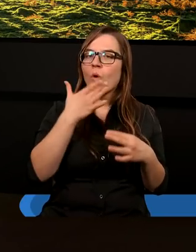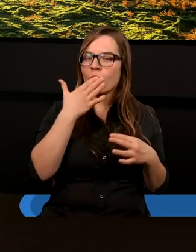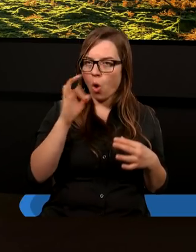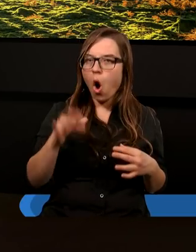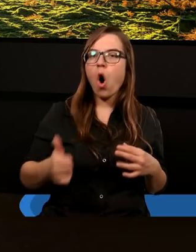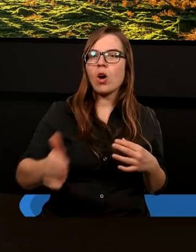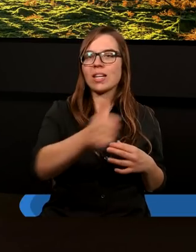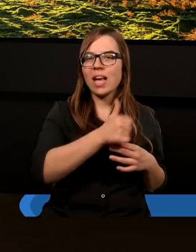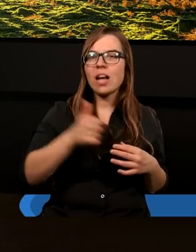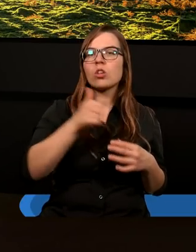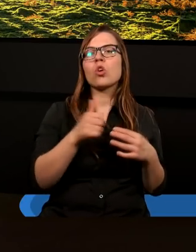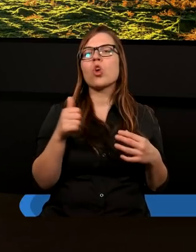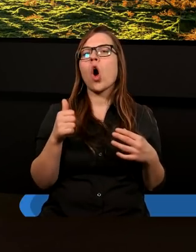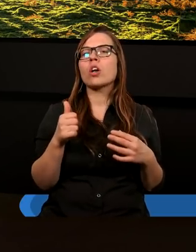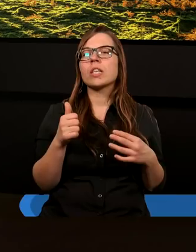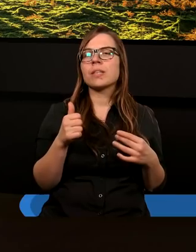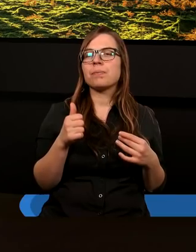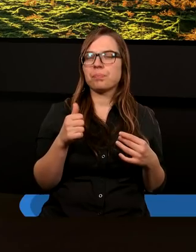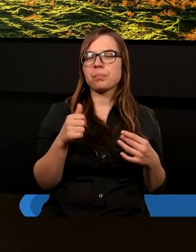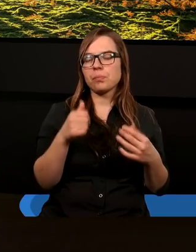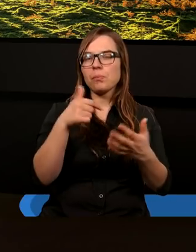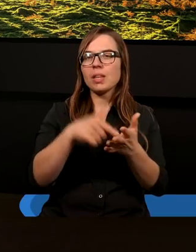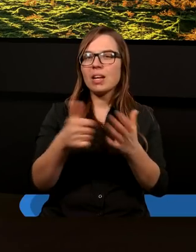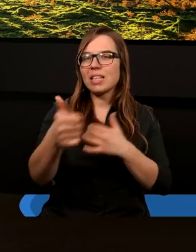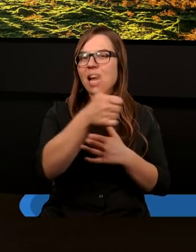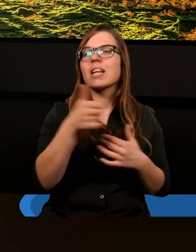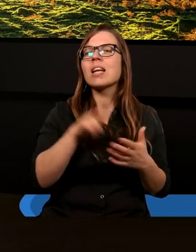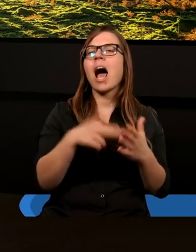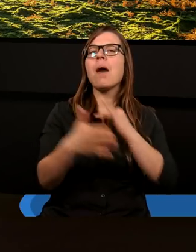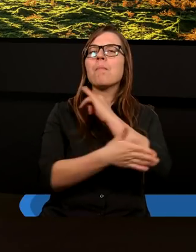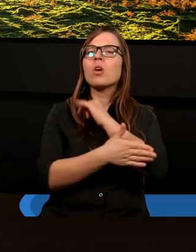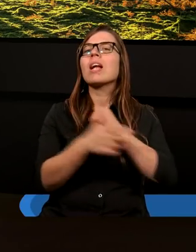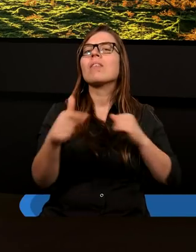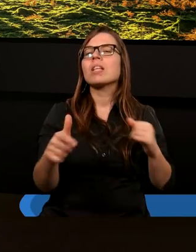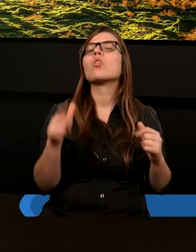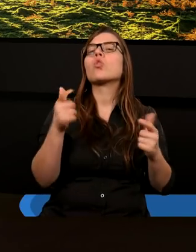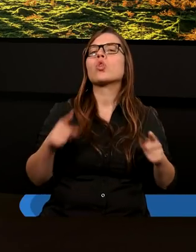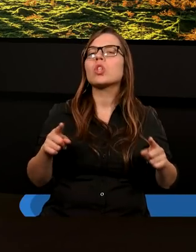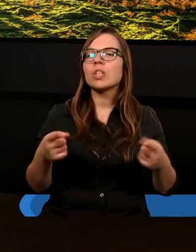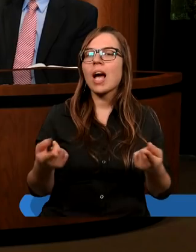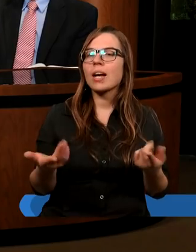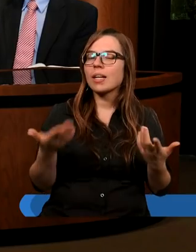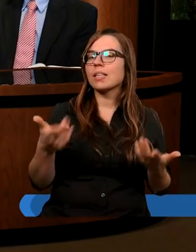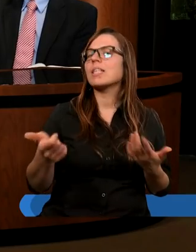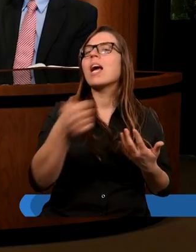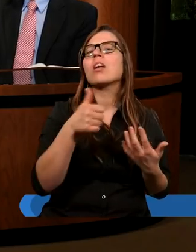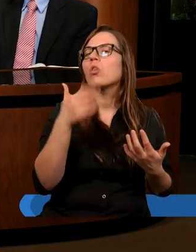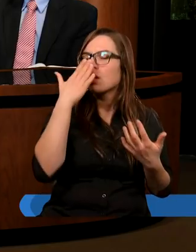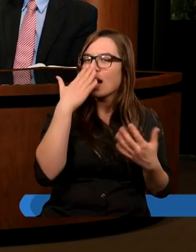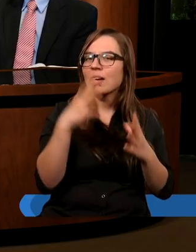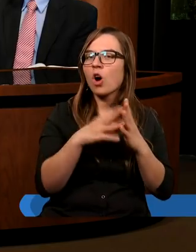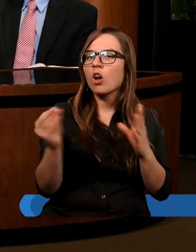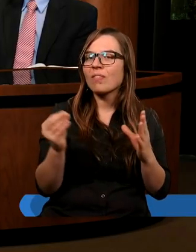jedności, wielu z nich potrafiłoby zdefiniować jedność właśnie na podstawie tego, co się dzieje. Jak Bóg tę jedność definiuje?